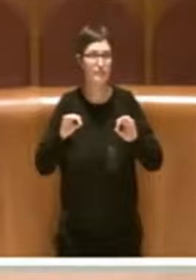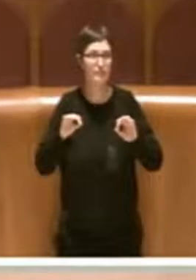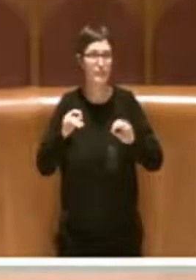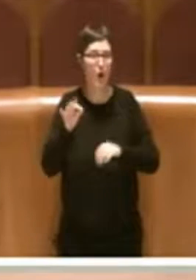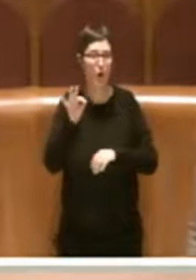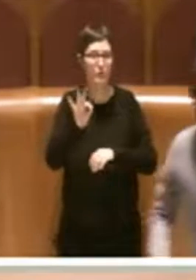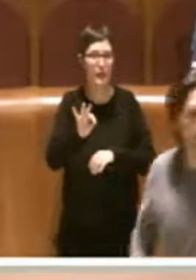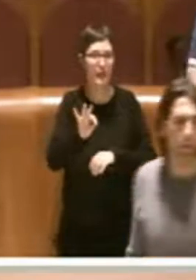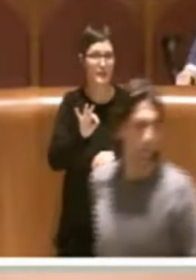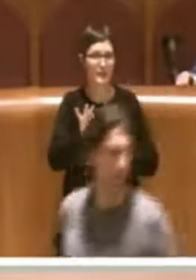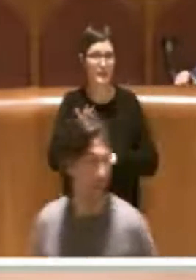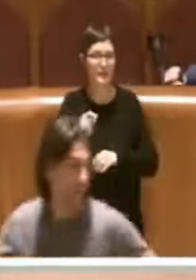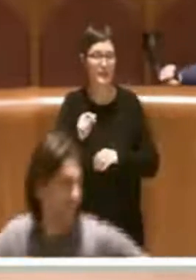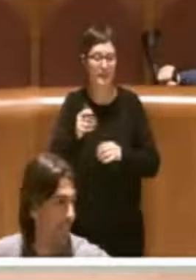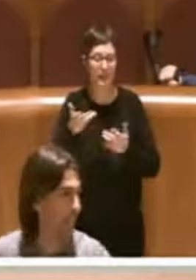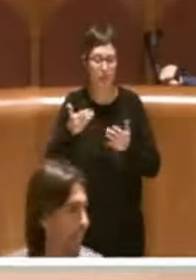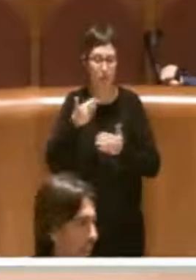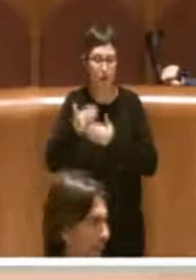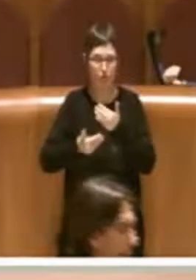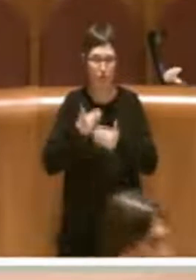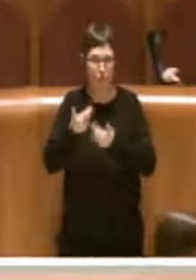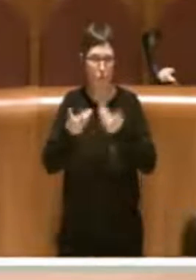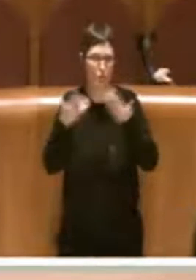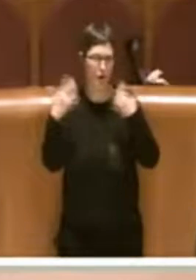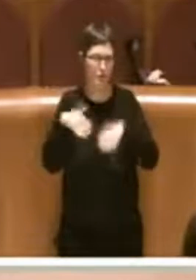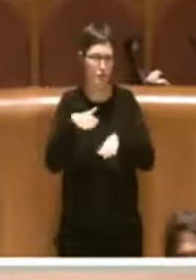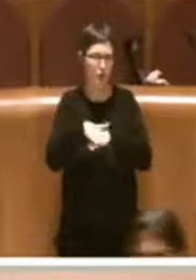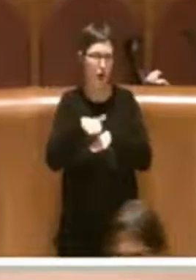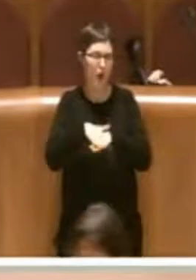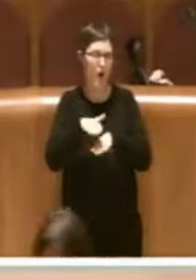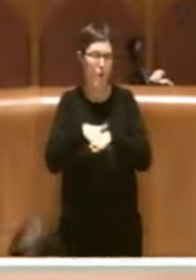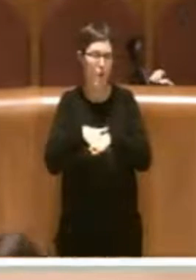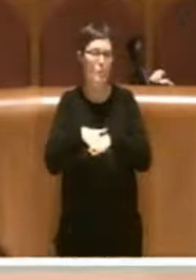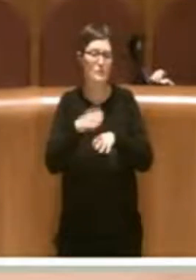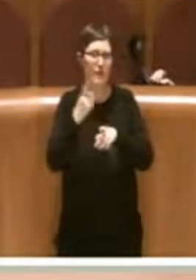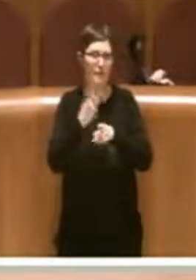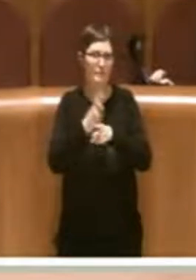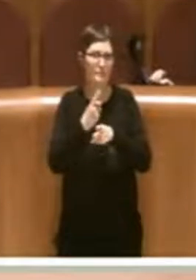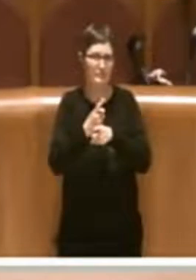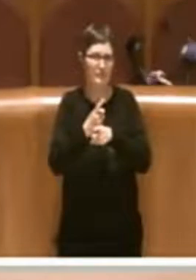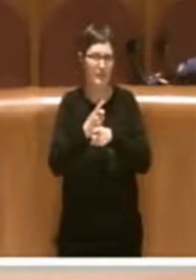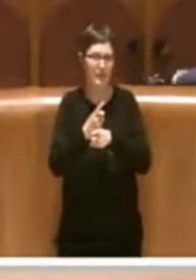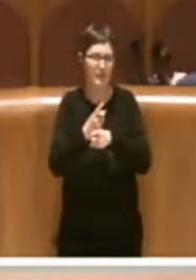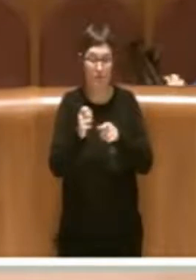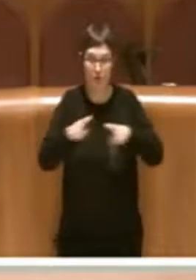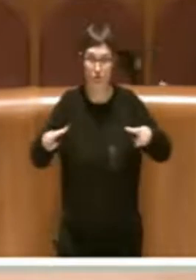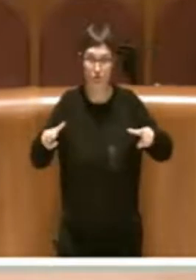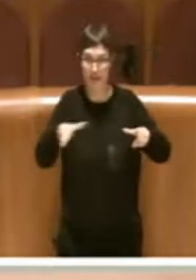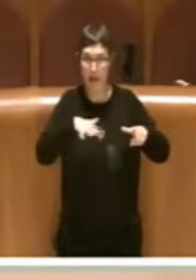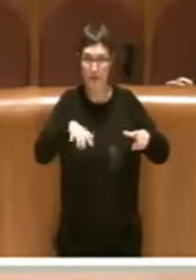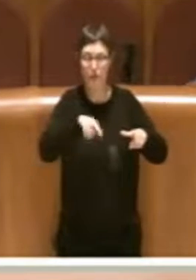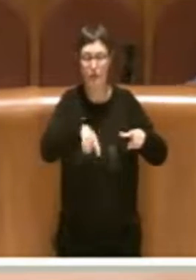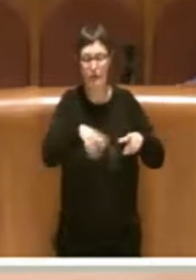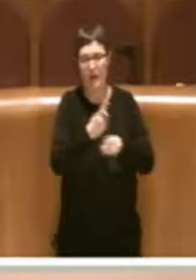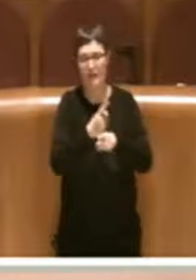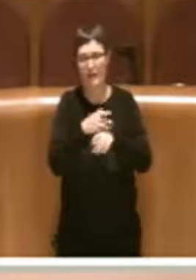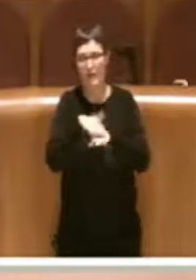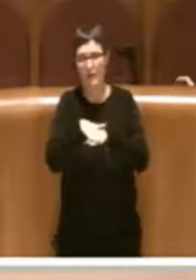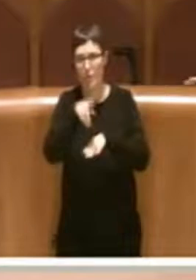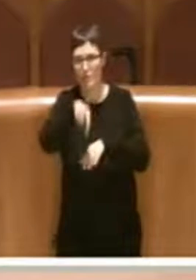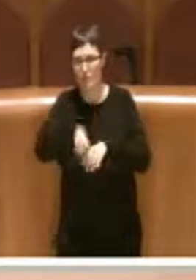già sono utilizzate in città metropolitana. E quindi è un obiettivo